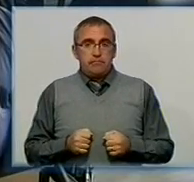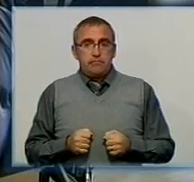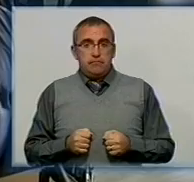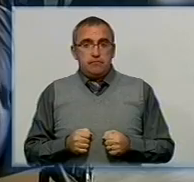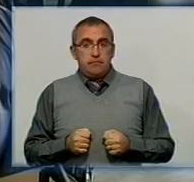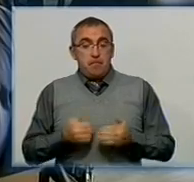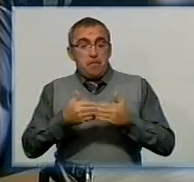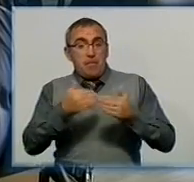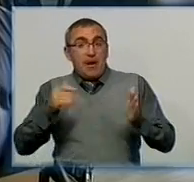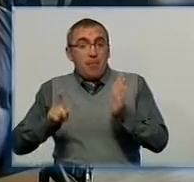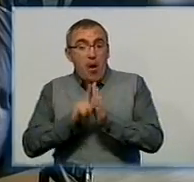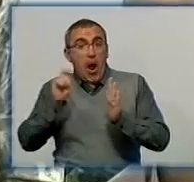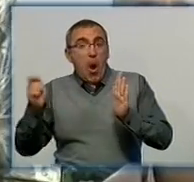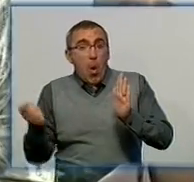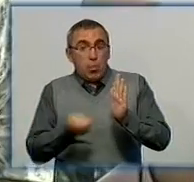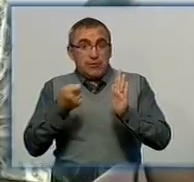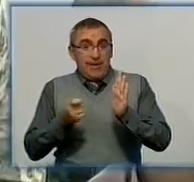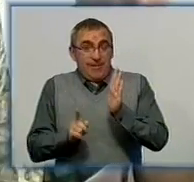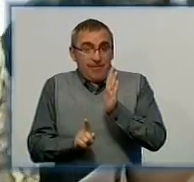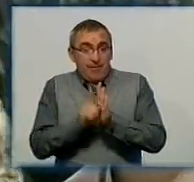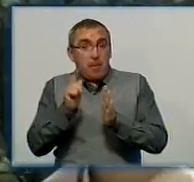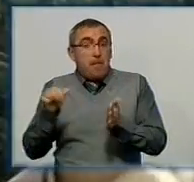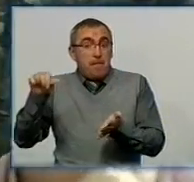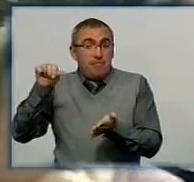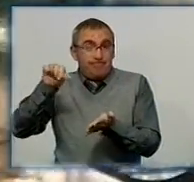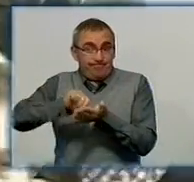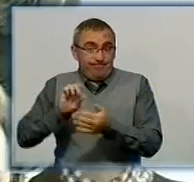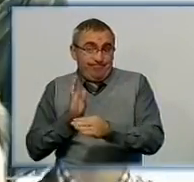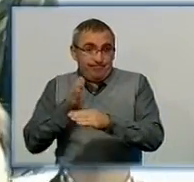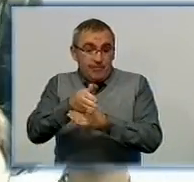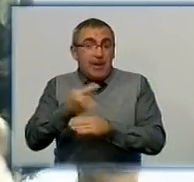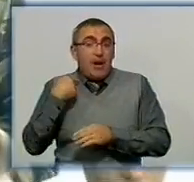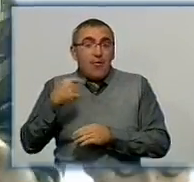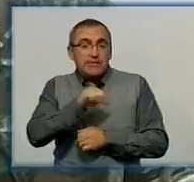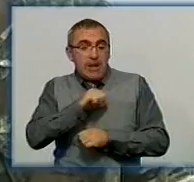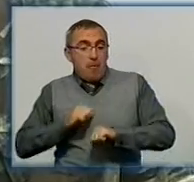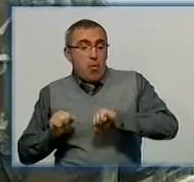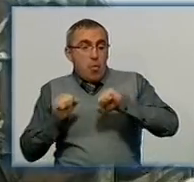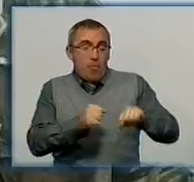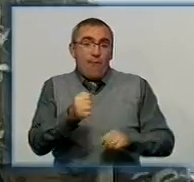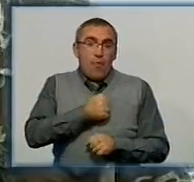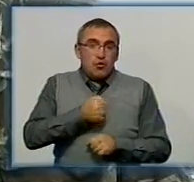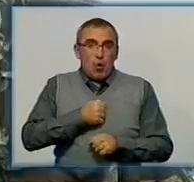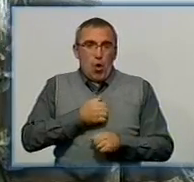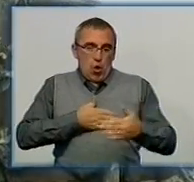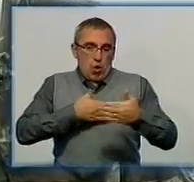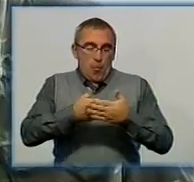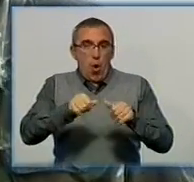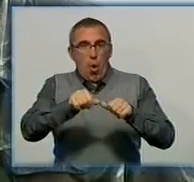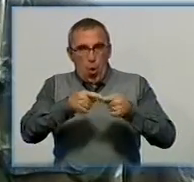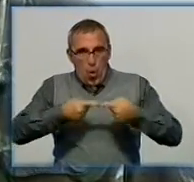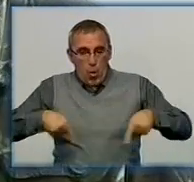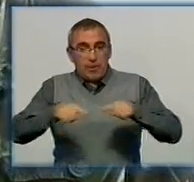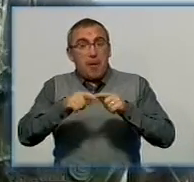Перед початком аукціону в зал, де він має відбутись, зайшли представники Кіровоградської самооборони та інших військових громадських організацій. Кажуть,